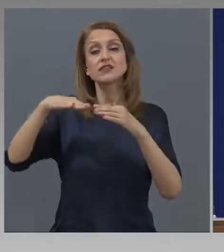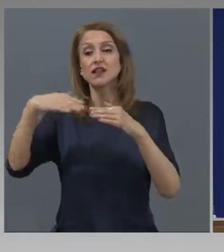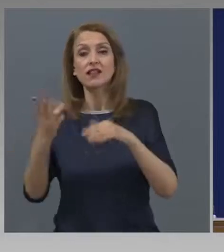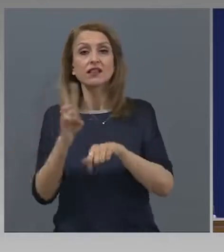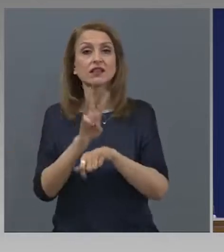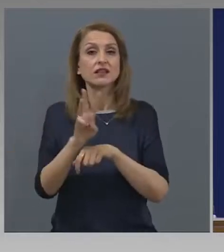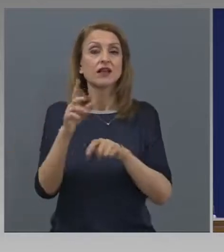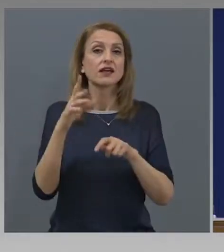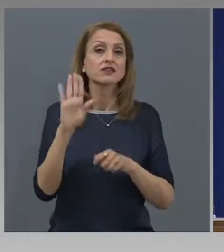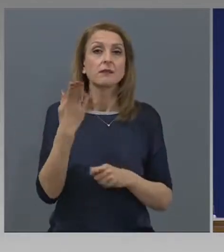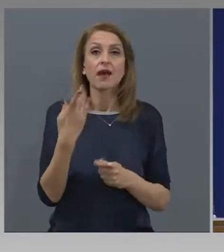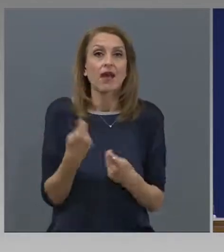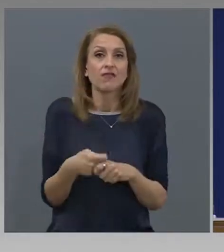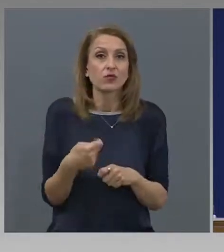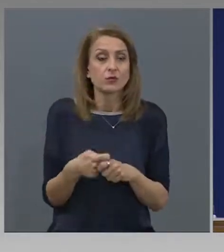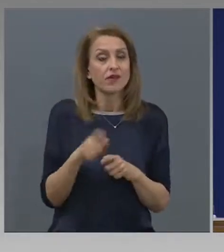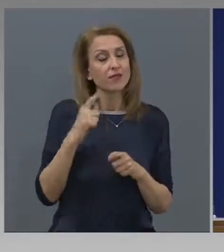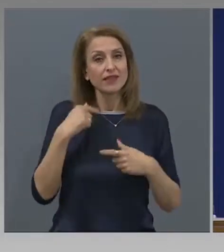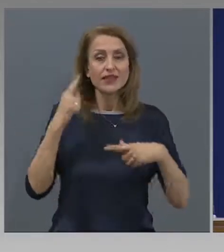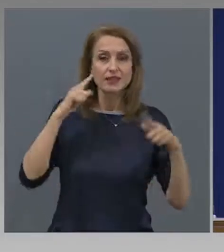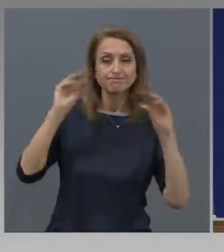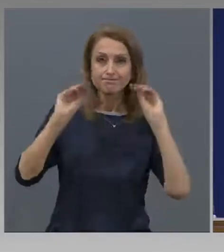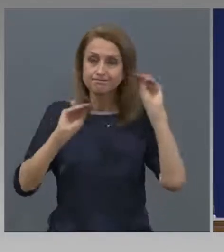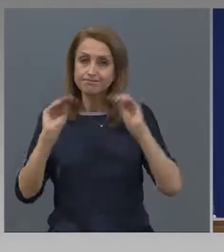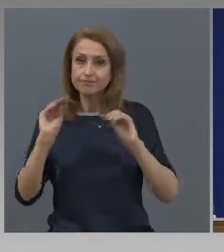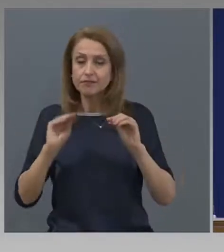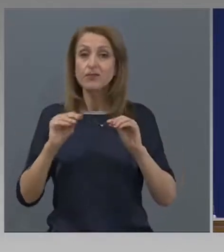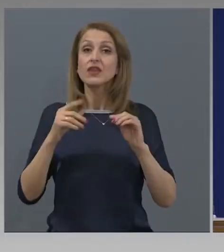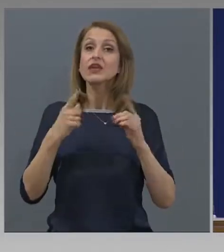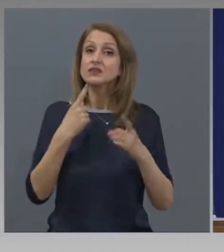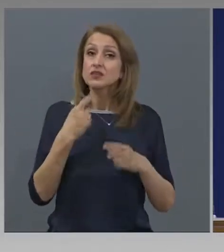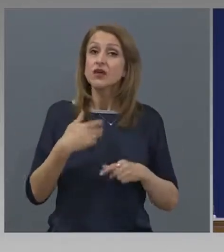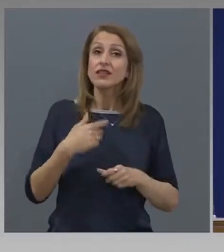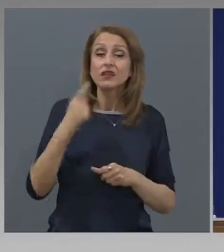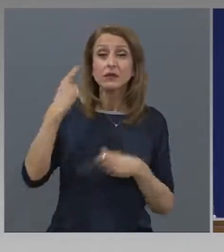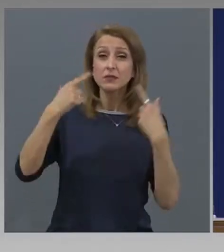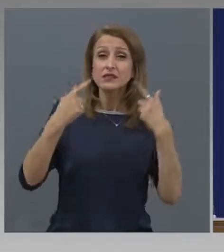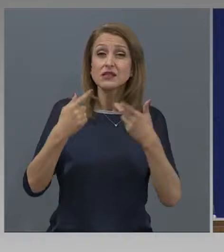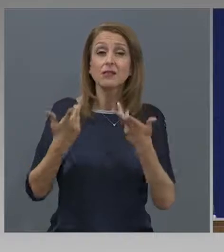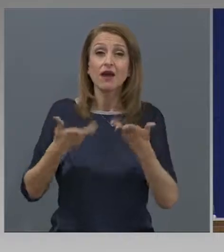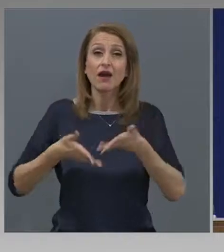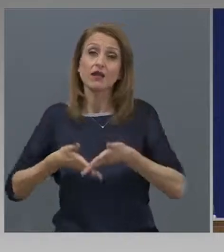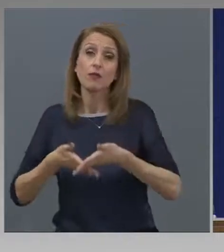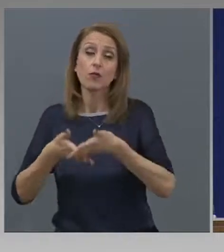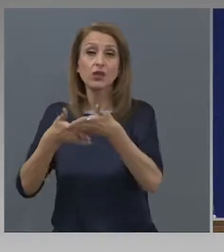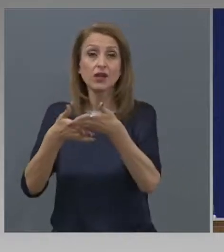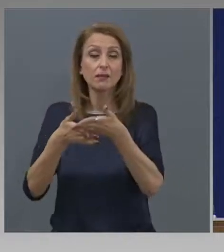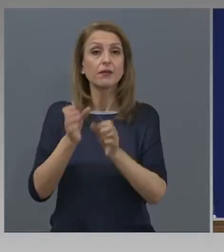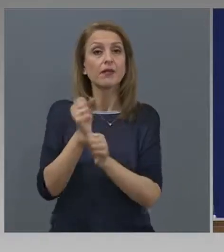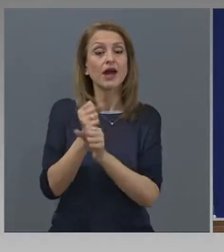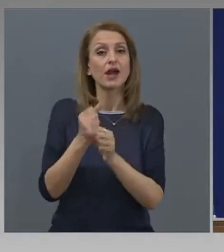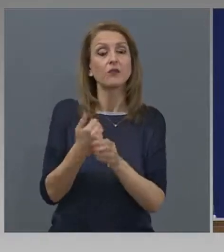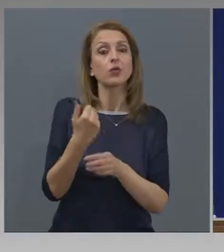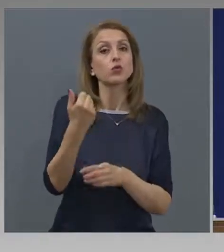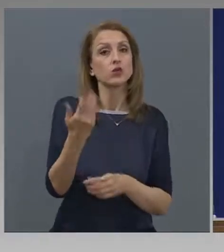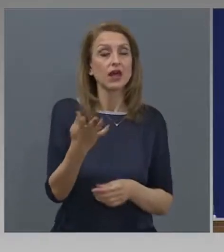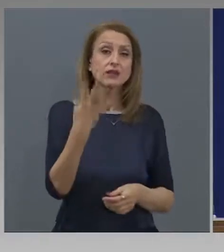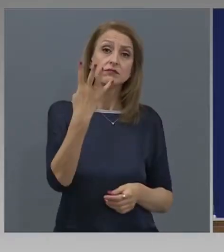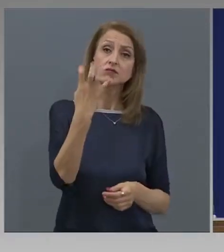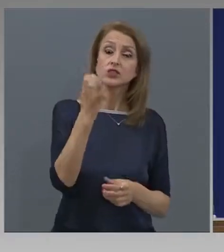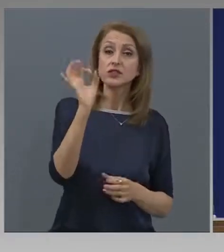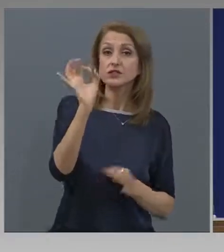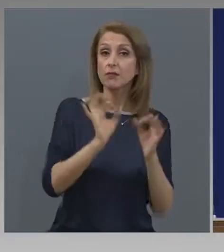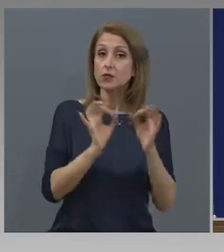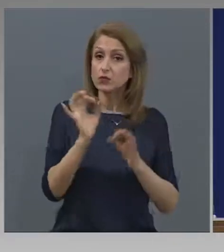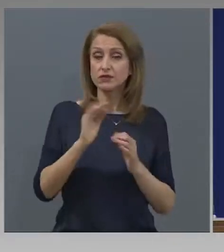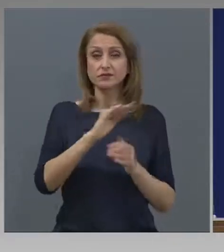Така че една от мерките, по които работим в момента, е възможността да бъдат подкрепени работодатели с 40%